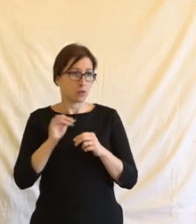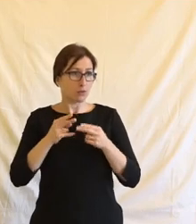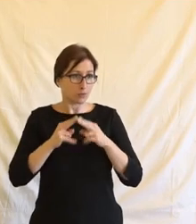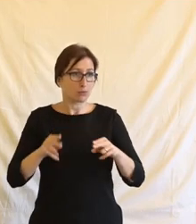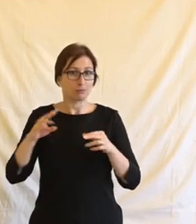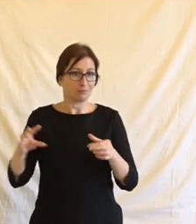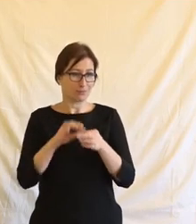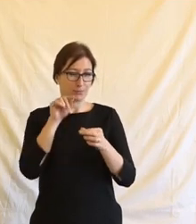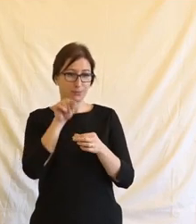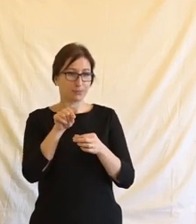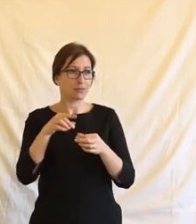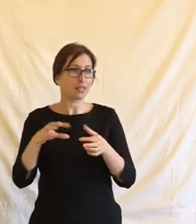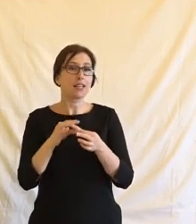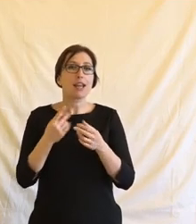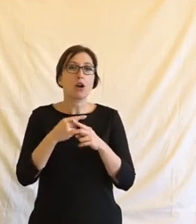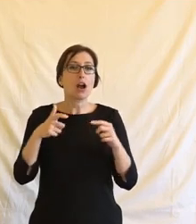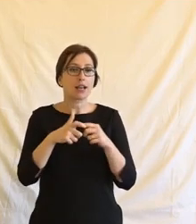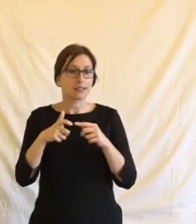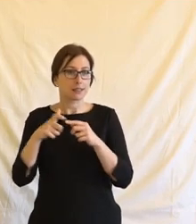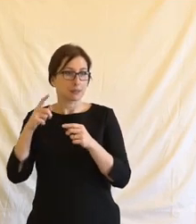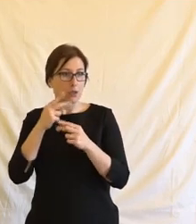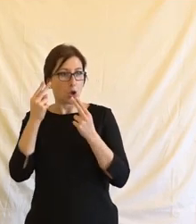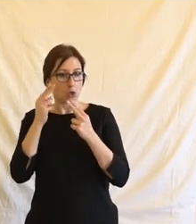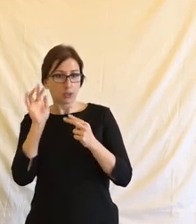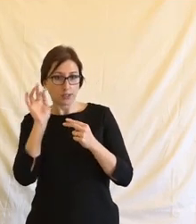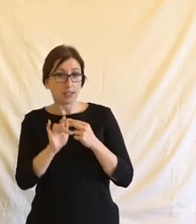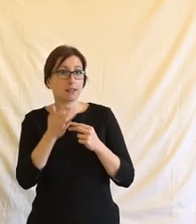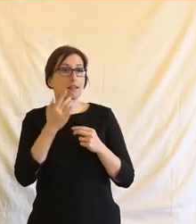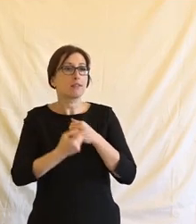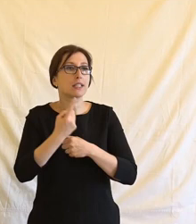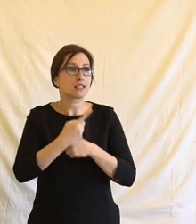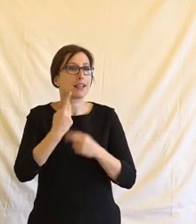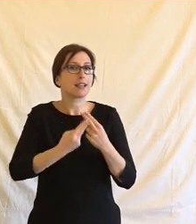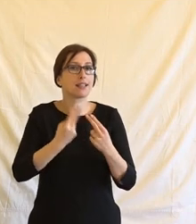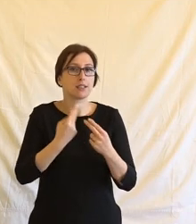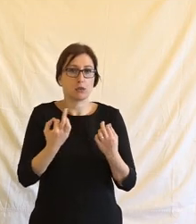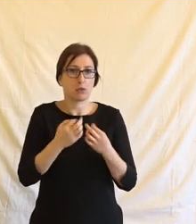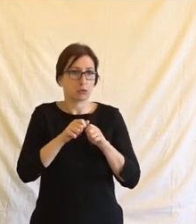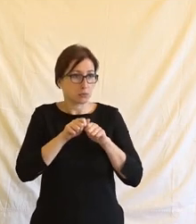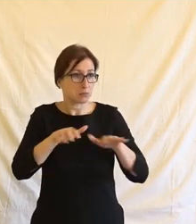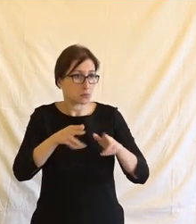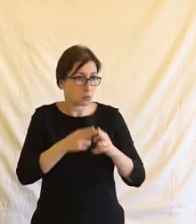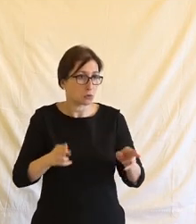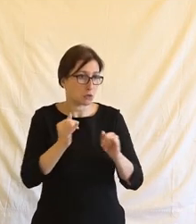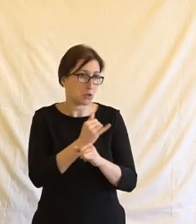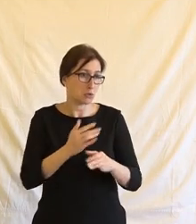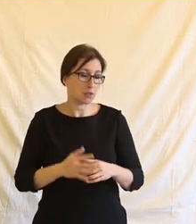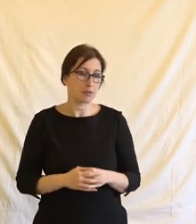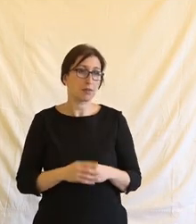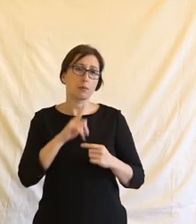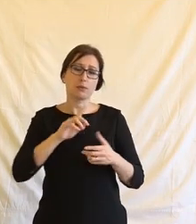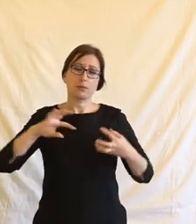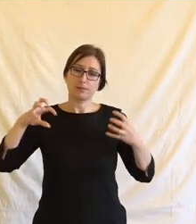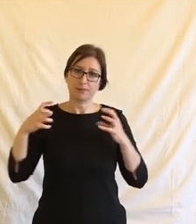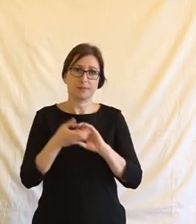podle toho se potom tam provádí určitý risk assessment, hodnocení dopadu těch rizik. Tolik možná k tomu jenom velmi